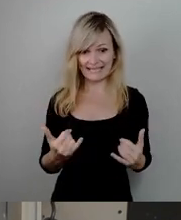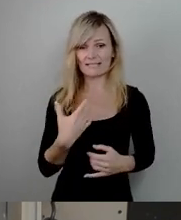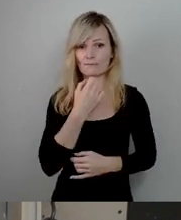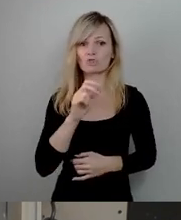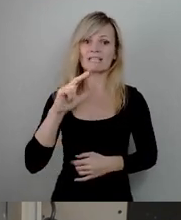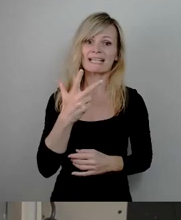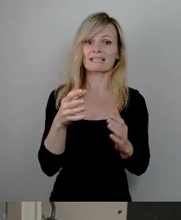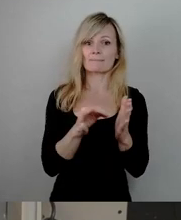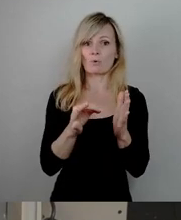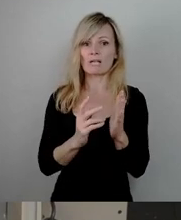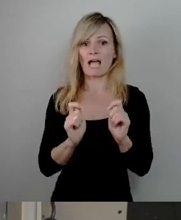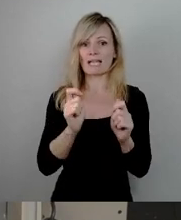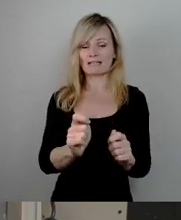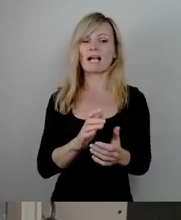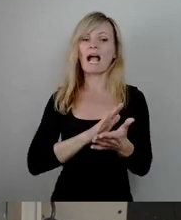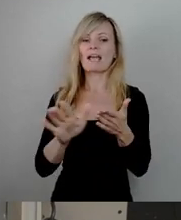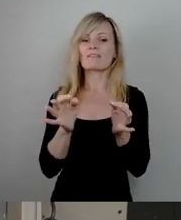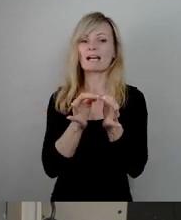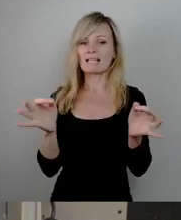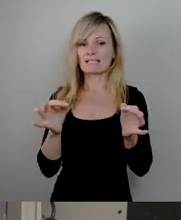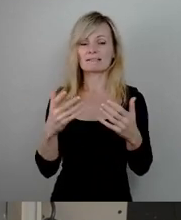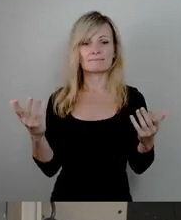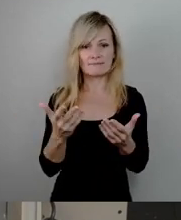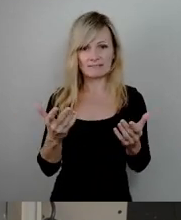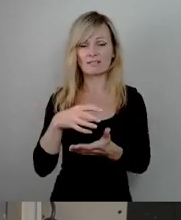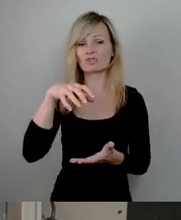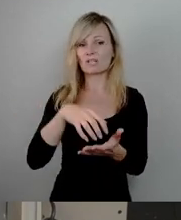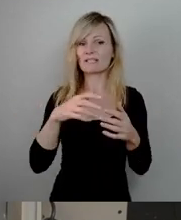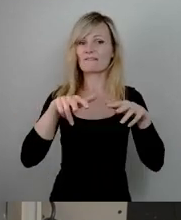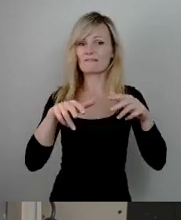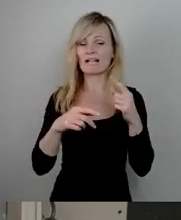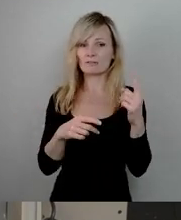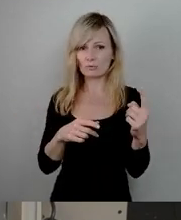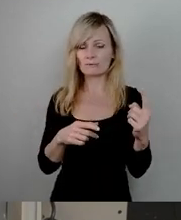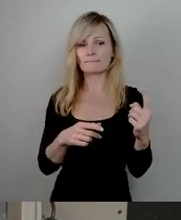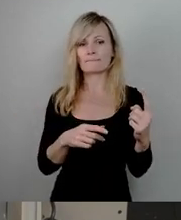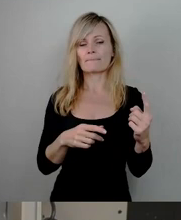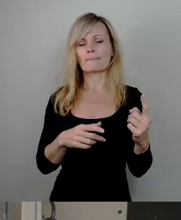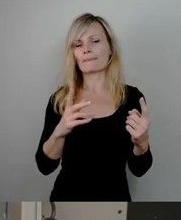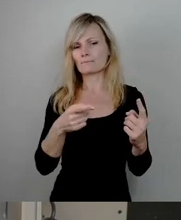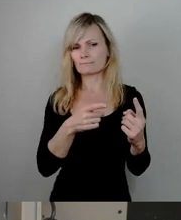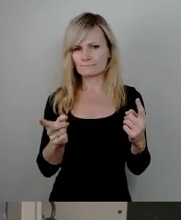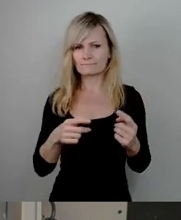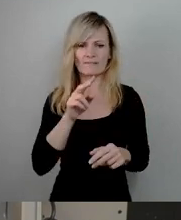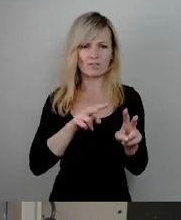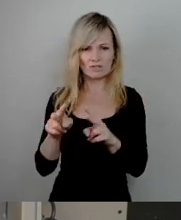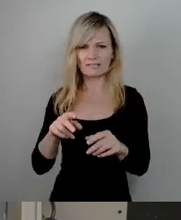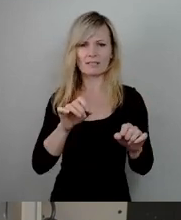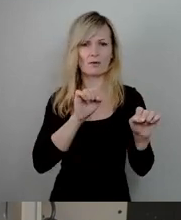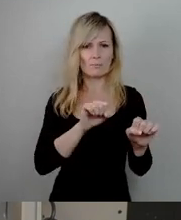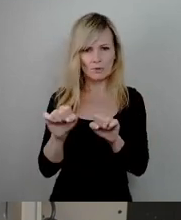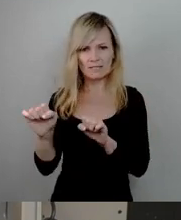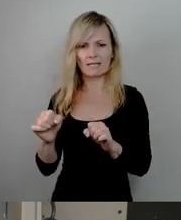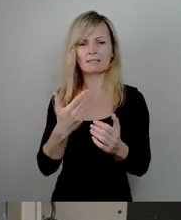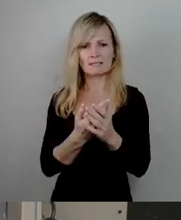Satz, nämlich, dass die Stadtverwaltung neben den verschiedenen Optionen, die hier dieser Antrag aufzeigt,